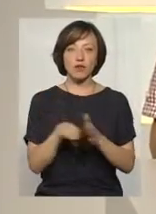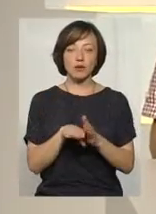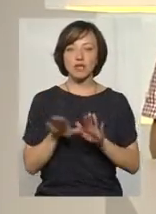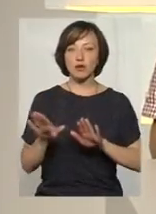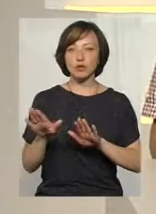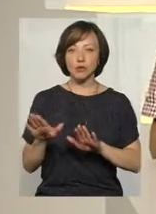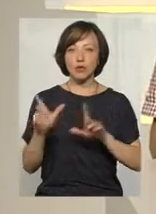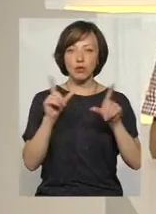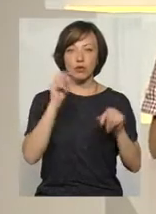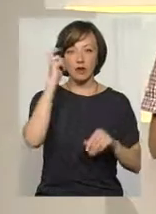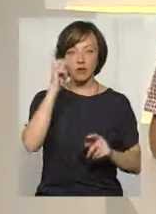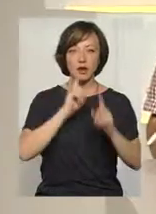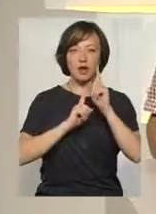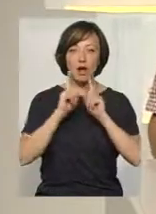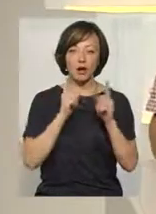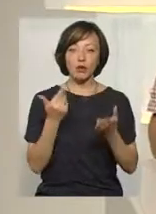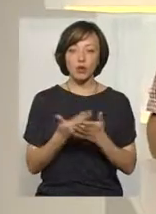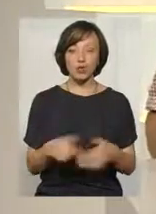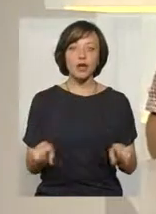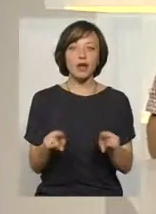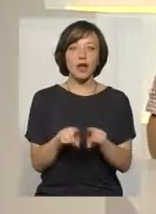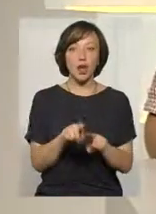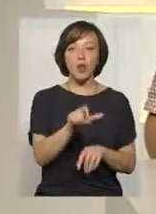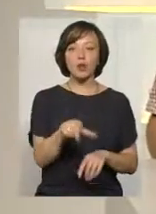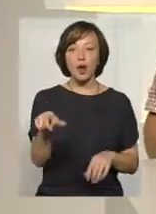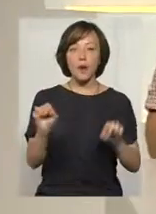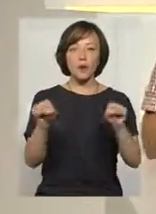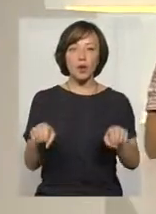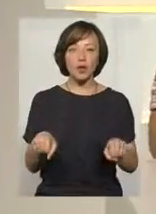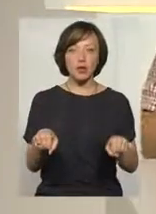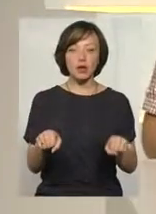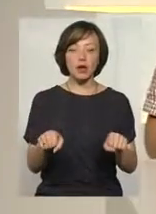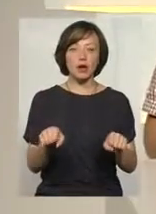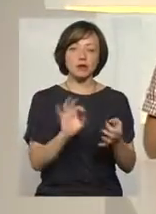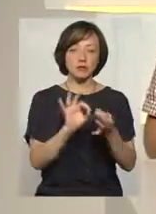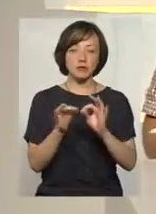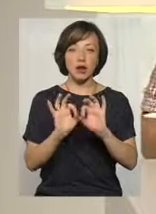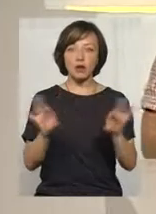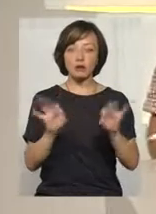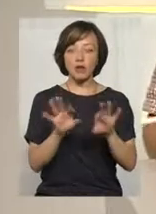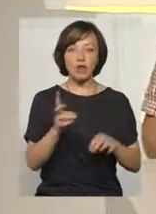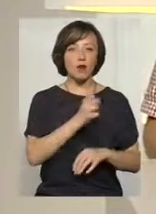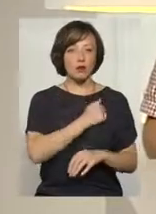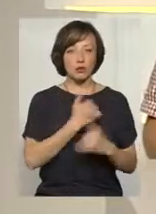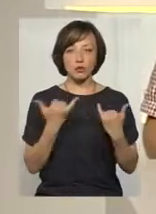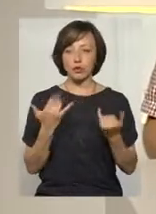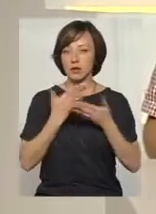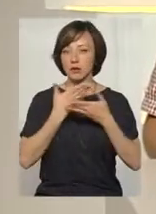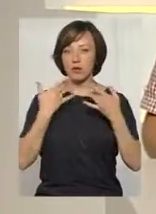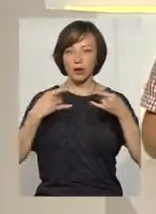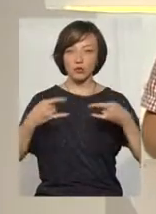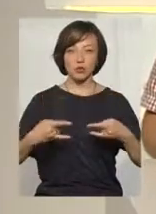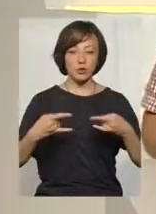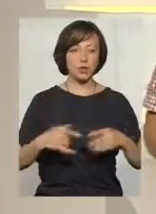її заступник поїхала в Київ на нараду. Отже, таких людей, які б могли дуже обширно все розповісти, на жаль, сьогодні немає в нашій студії.